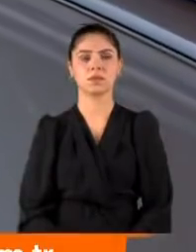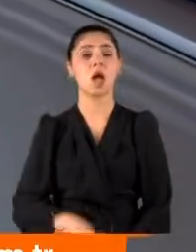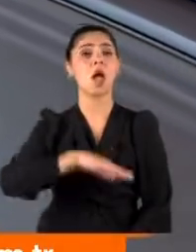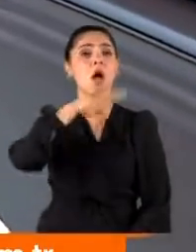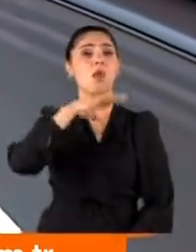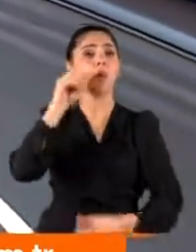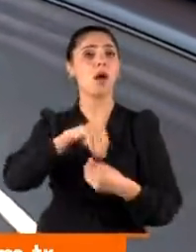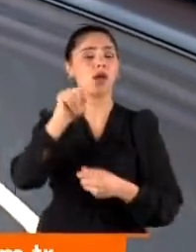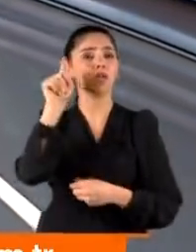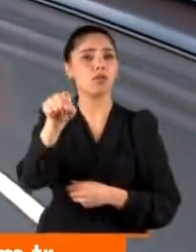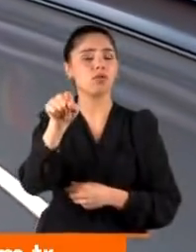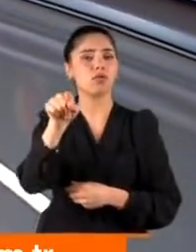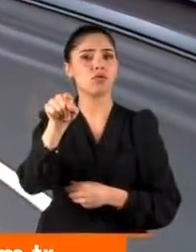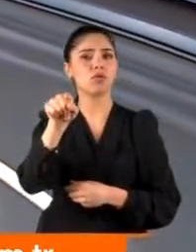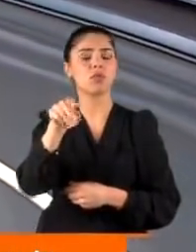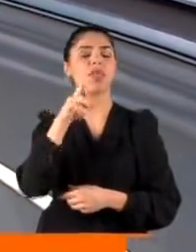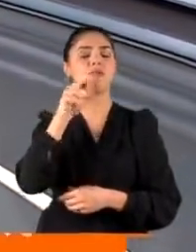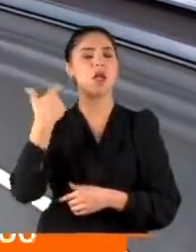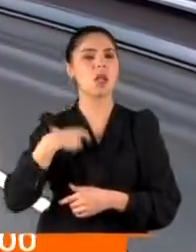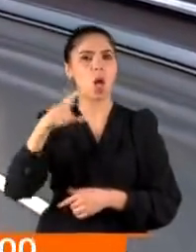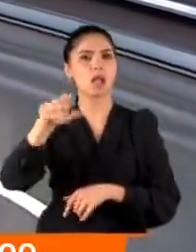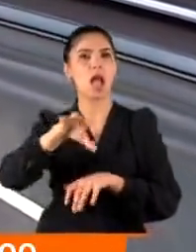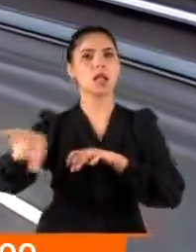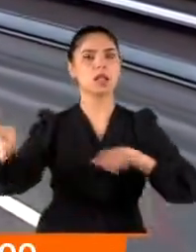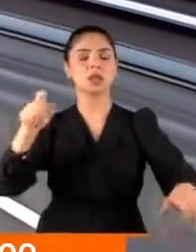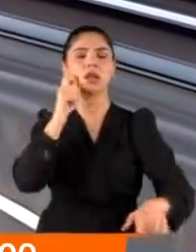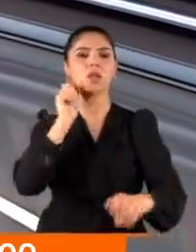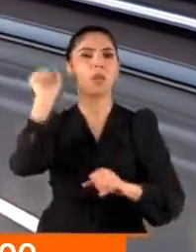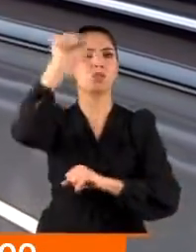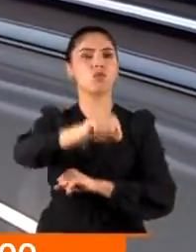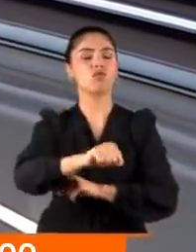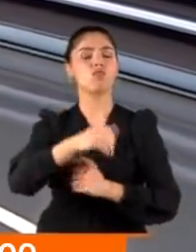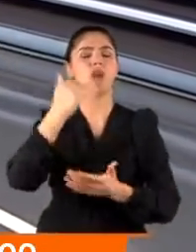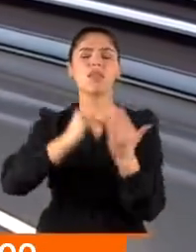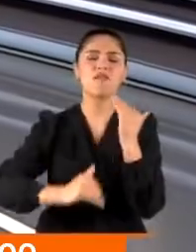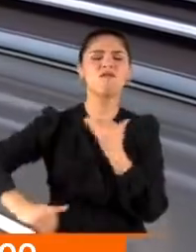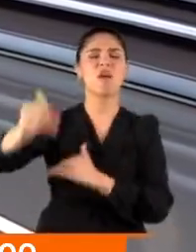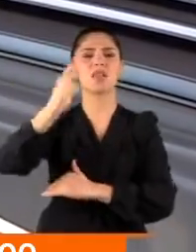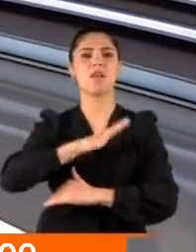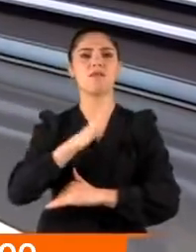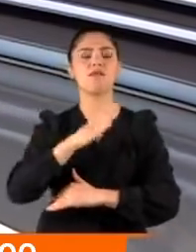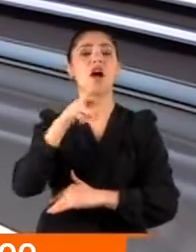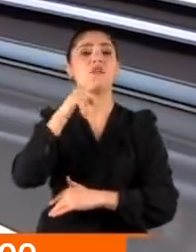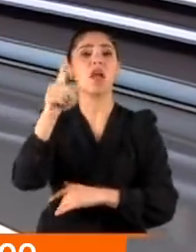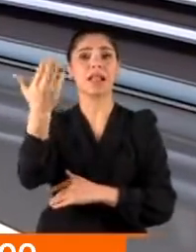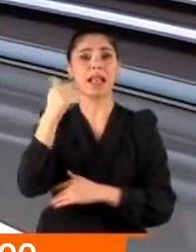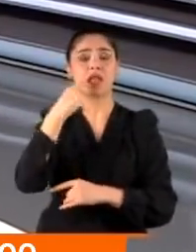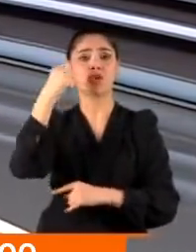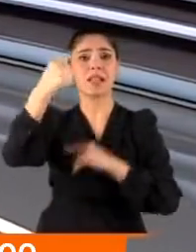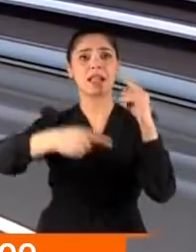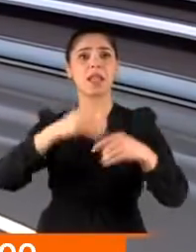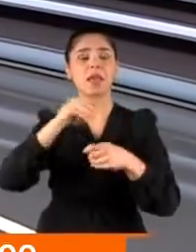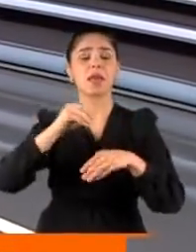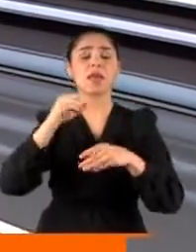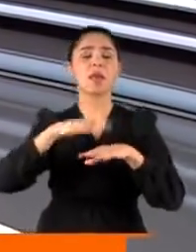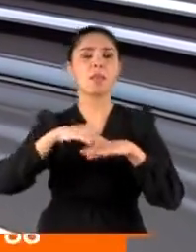Avrupa'da da ve Fransa'da özellikle ırkçılık ve İslam karşılıklığından bahsedeceğiz. Gitgide artıyor. Fransa'da önümüzdeki yıl yapılacak seçimler